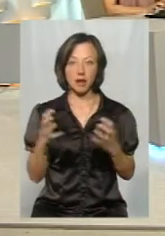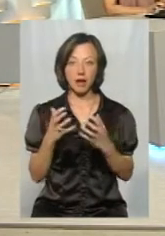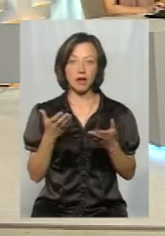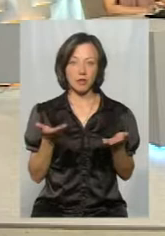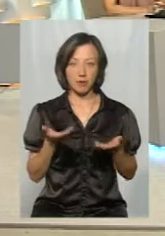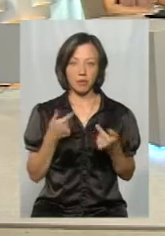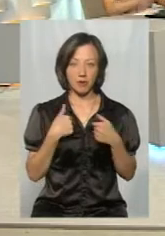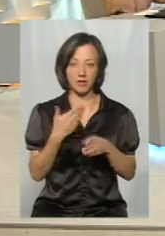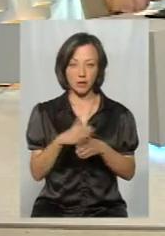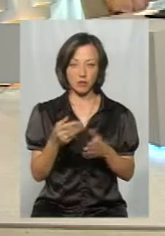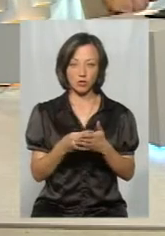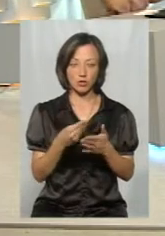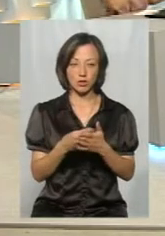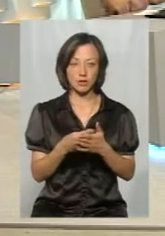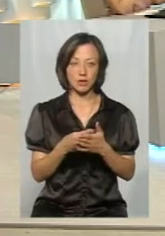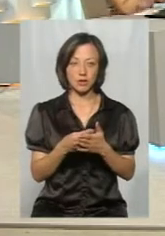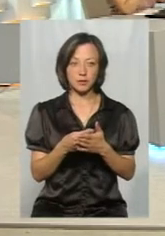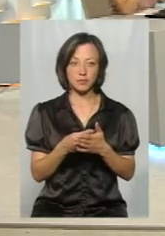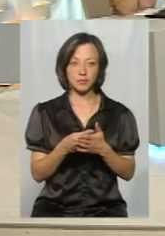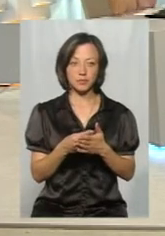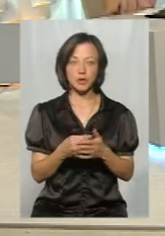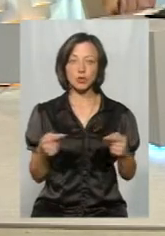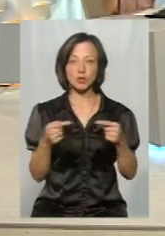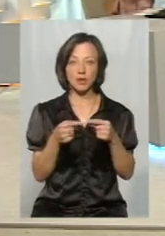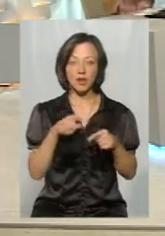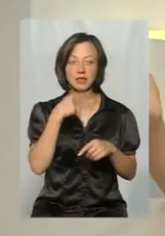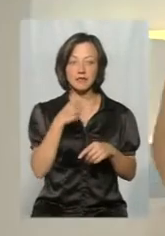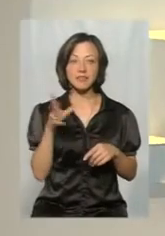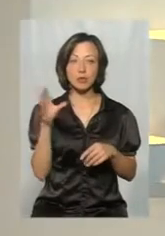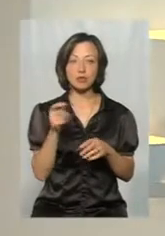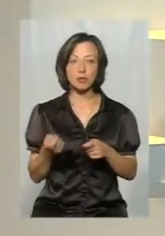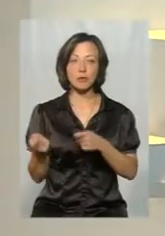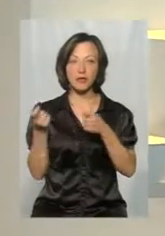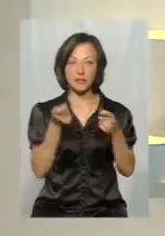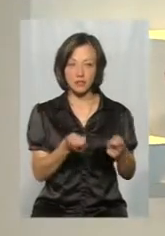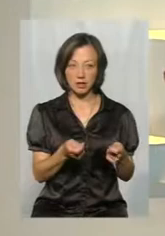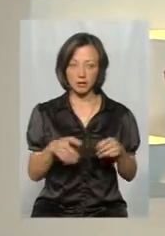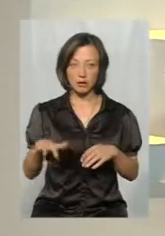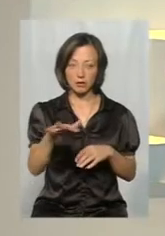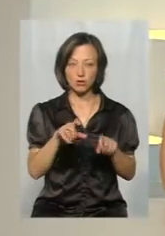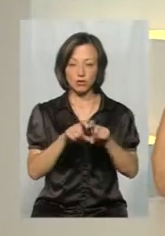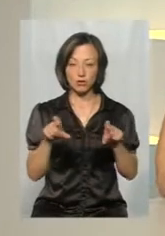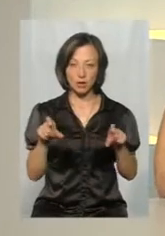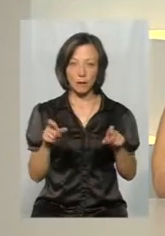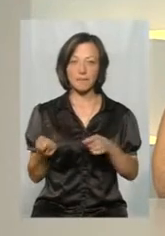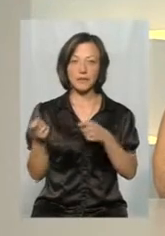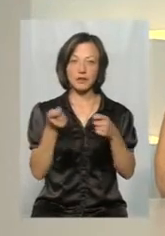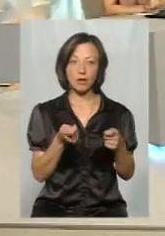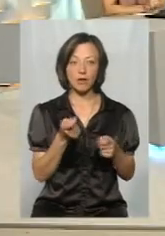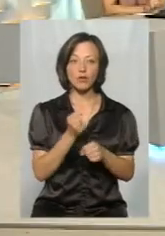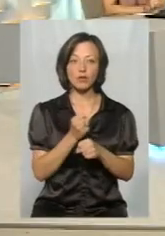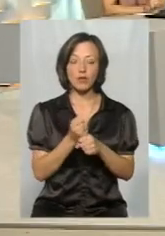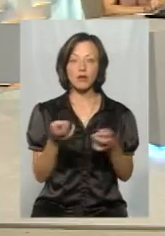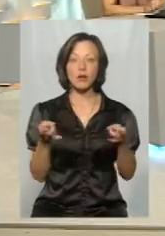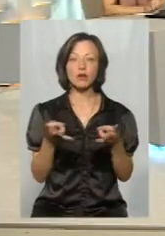хіба ми виділяли з бюджету, коли подивіться ліки? Я уточню, тому що вона казала, що все, що там лежало, вже привезли на територію школи. привезли і функціонували.